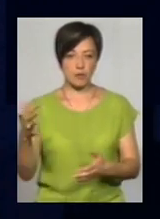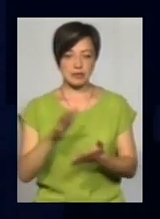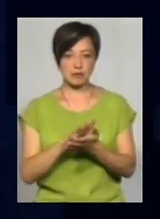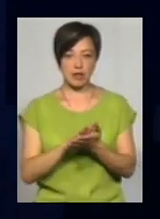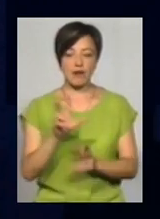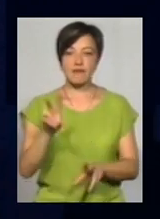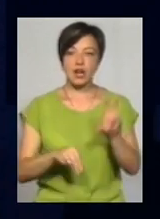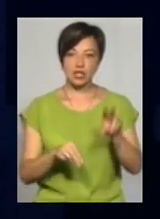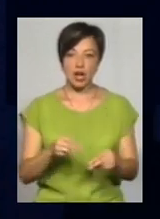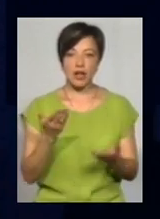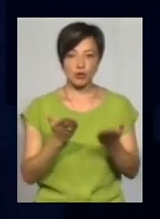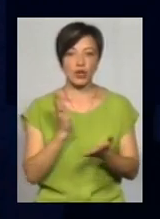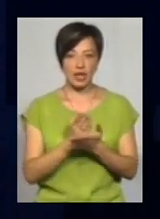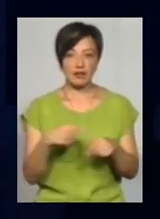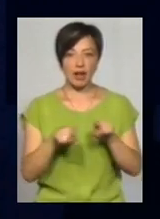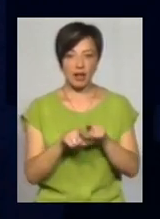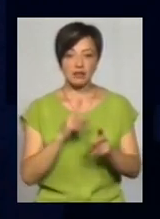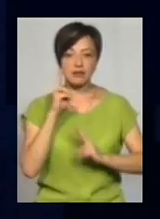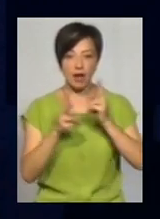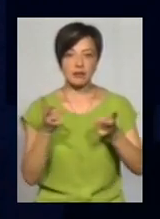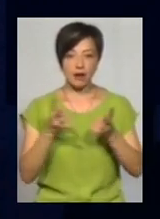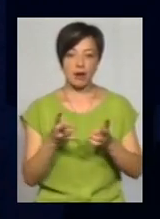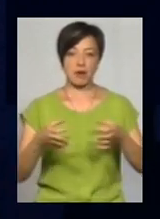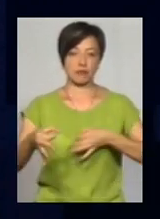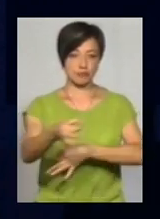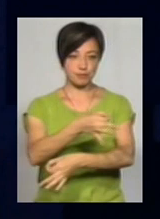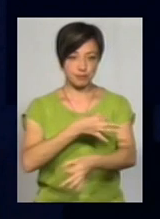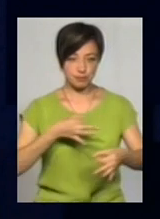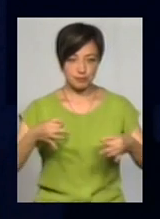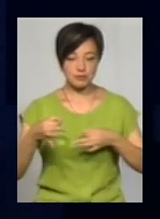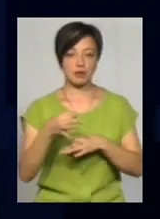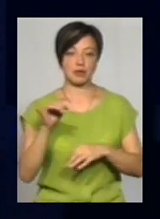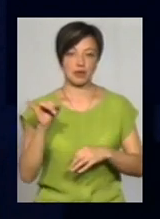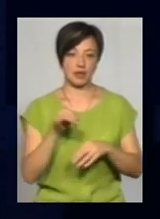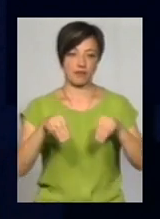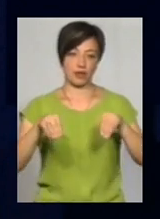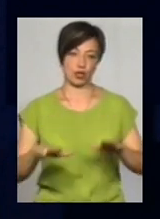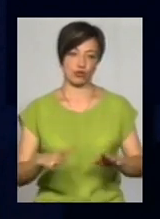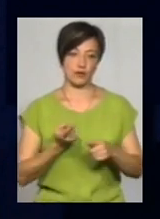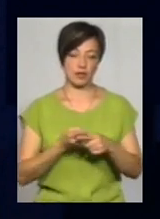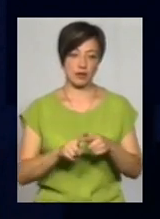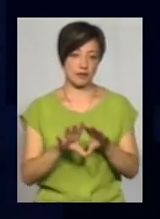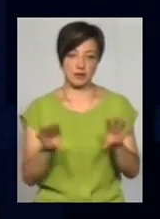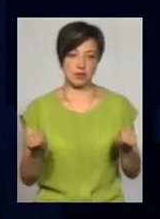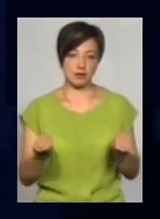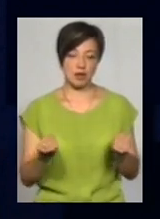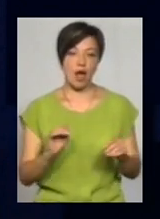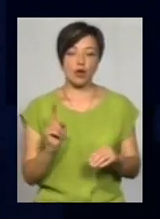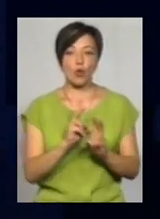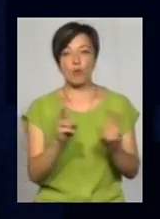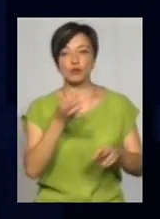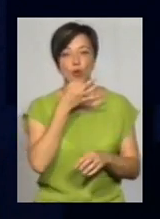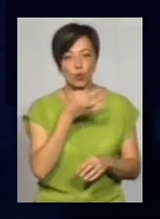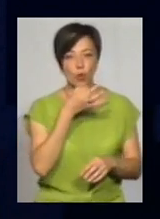вважаю, що якщо є такі питання, то потрібно сідати за круглий стіл і вирішувати їх. Ось і все. А те, що комусь